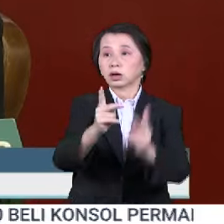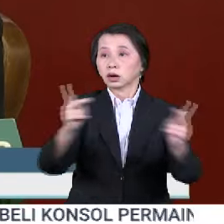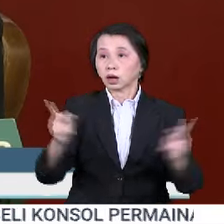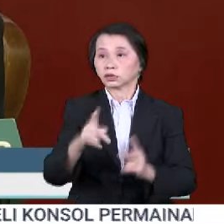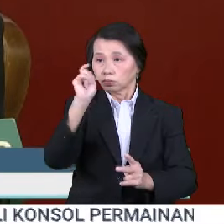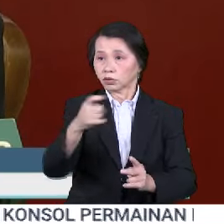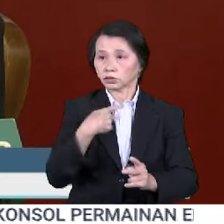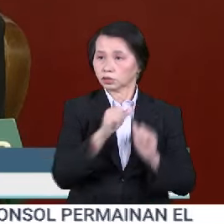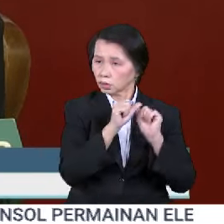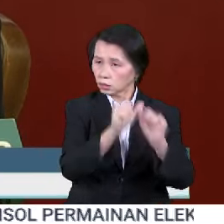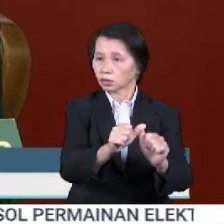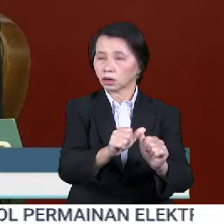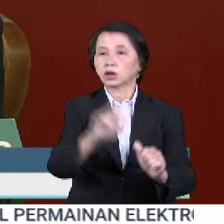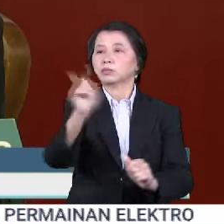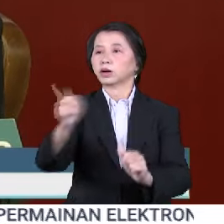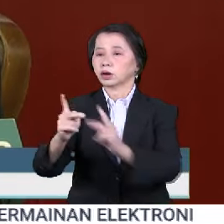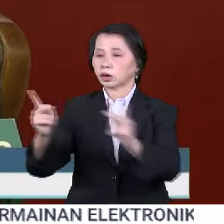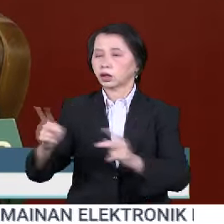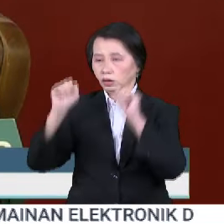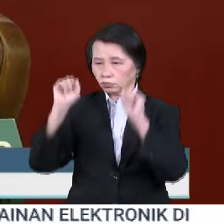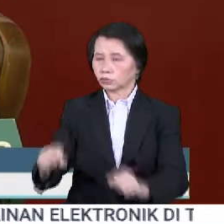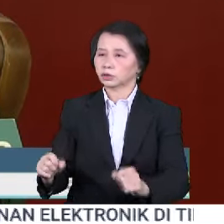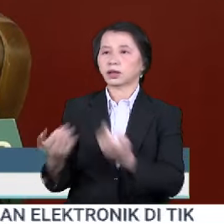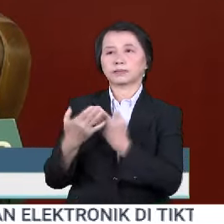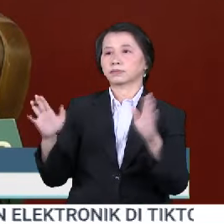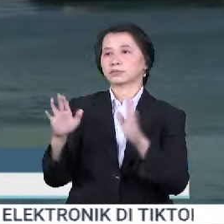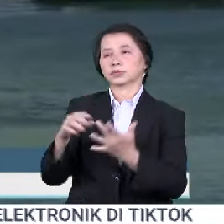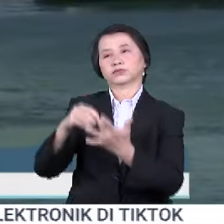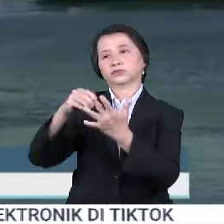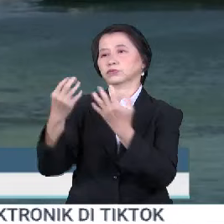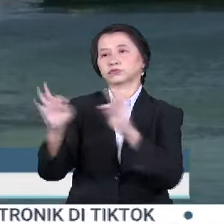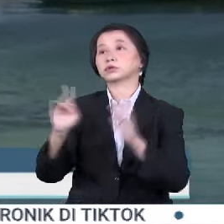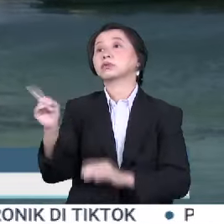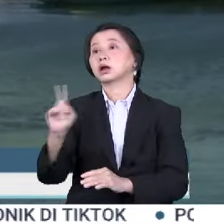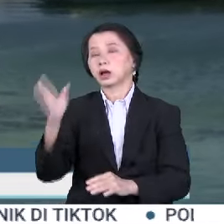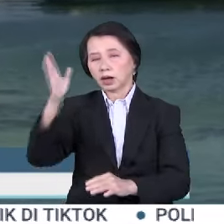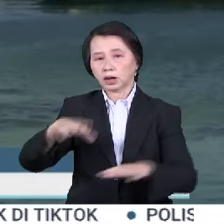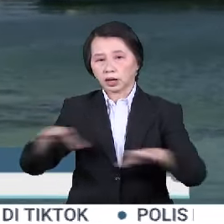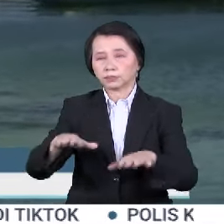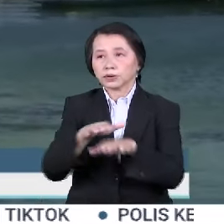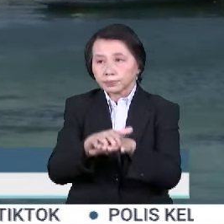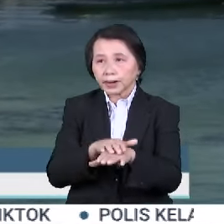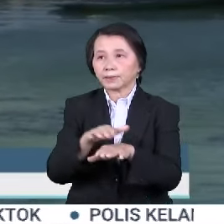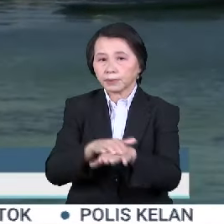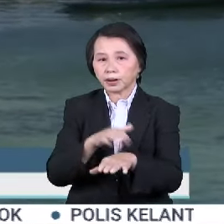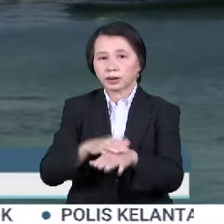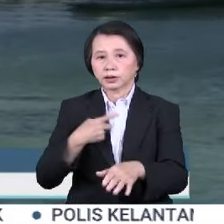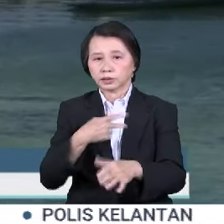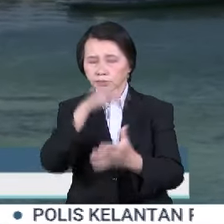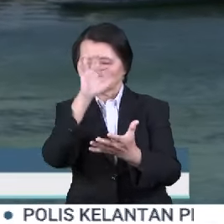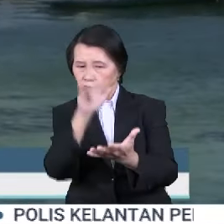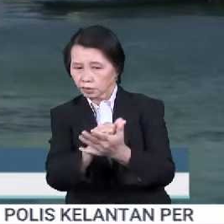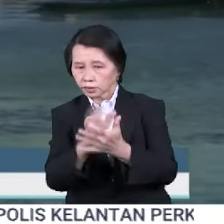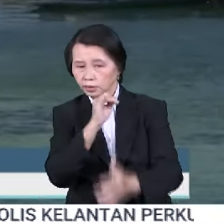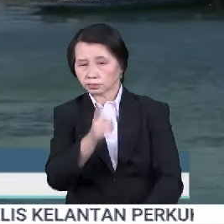lagi perlu kita kekalkan dan di mana kawasan yang boleh kita kecualikan dan ia akan dibuat secara beransur-ansur sehingga kita yakin dan pasti